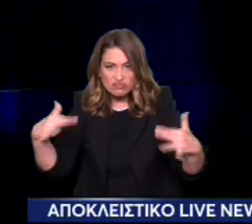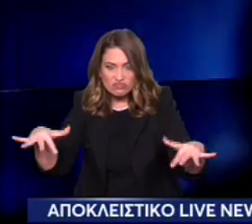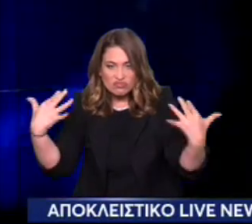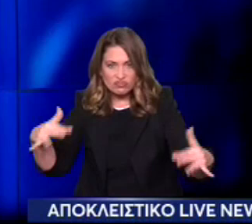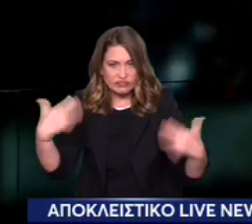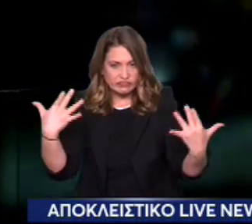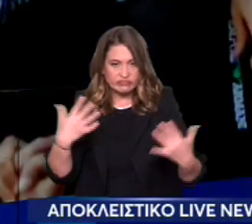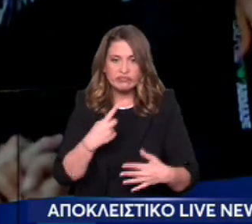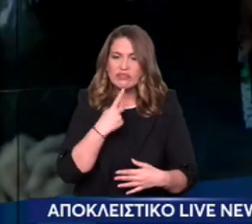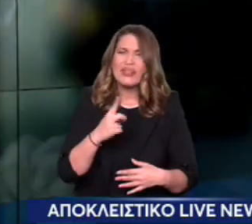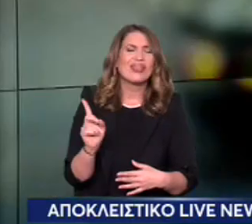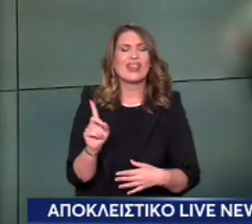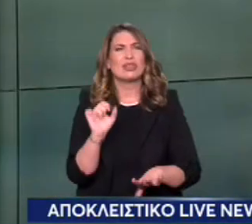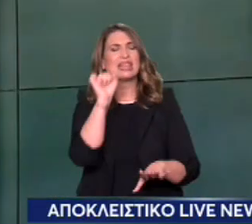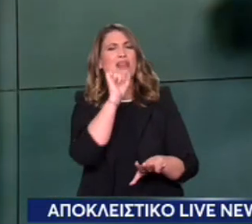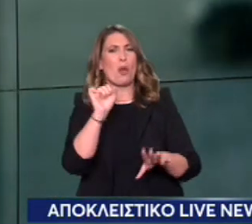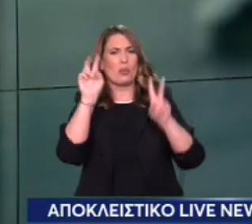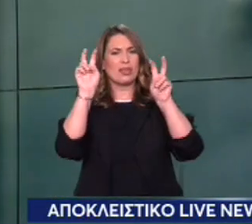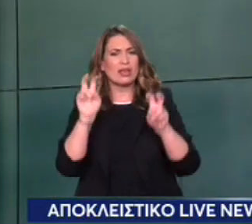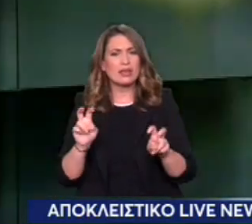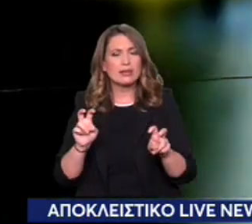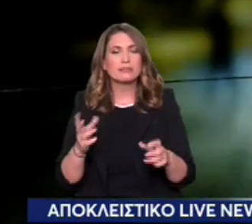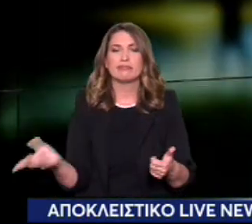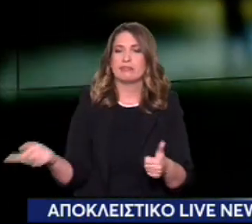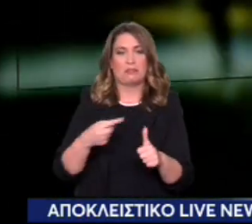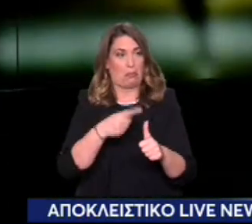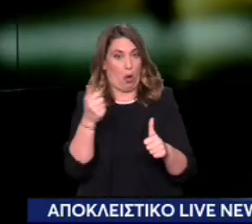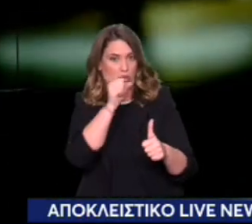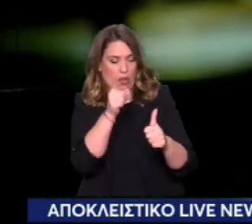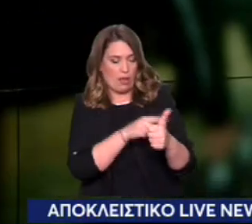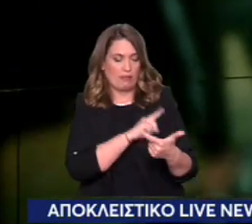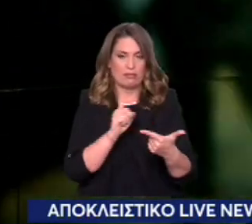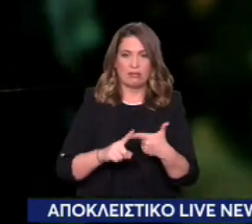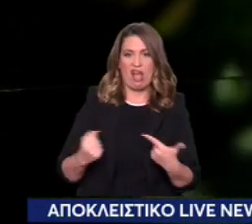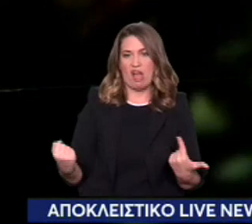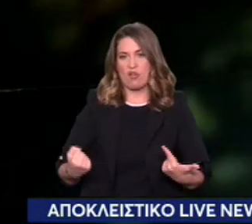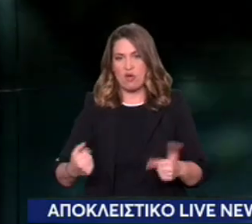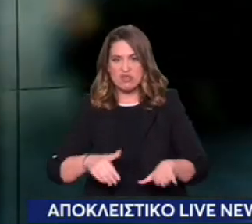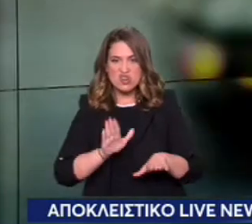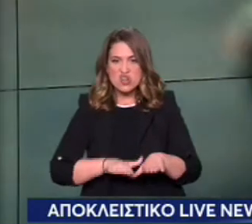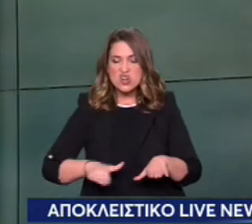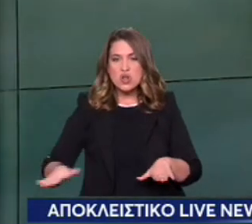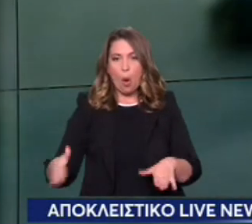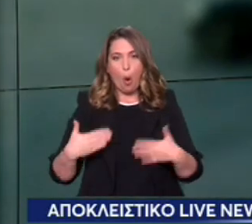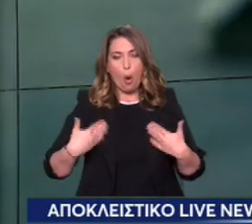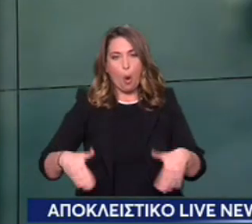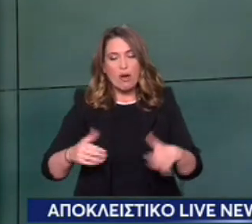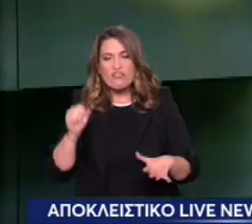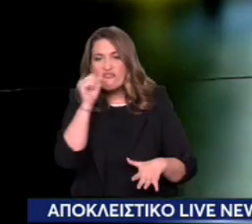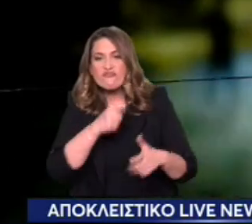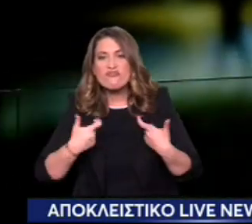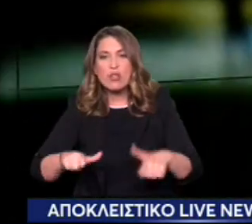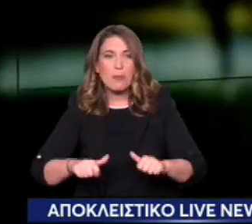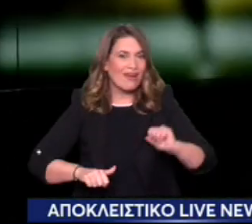μόνο η στίχη, είναι τα αυτοκίνητα. Και στα δύο βιντεοκλίπ που παρουσιάσαμε, τα οποία περιέφερε αυτή η συμμορία,